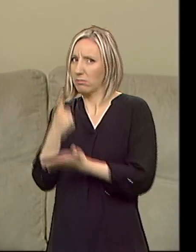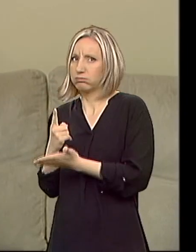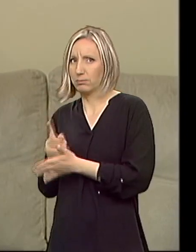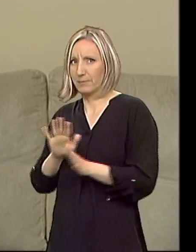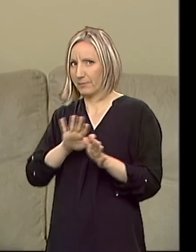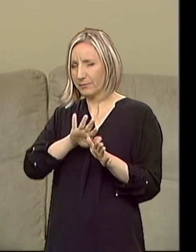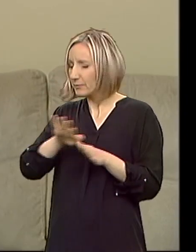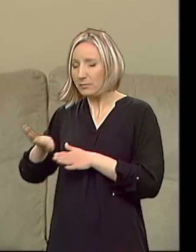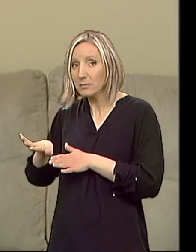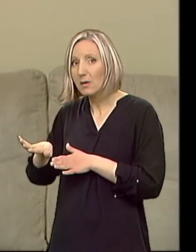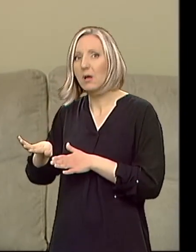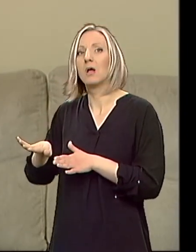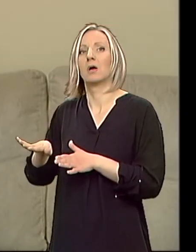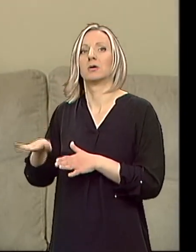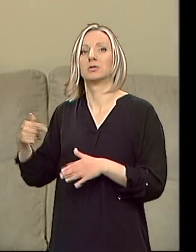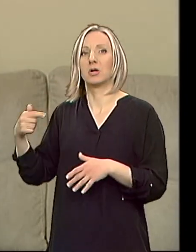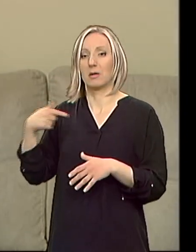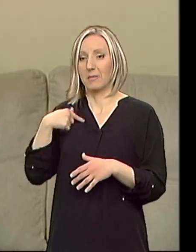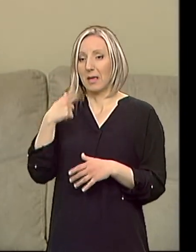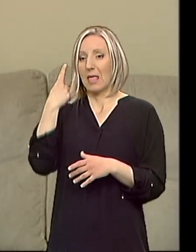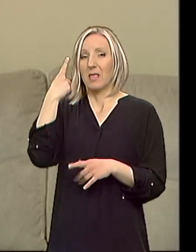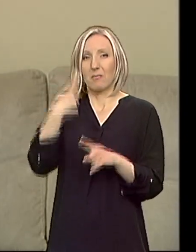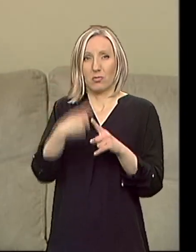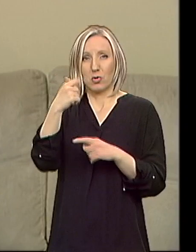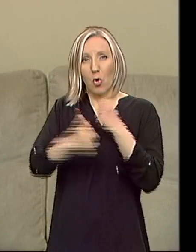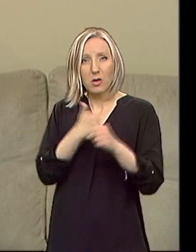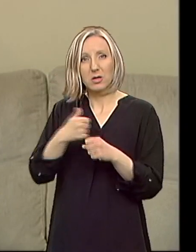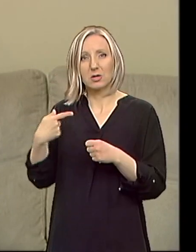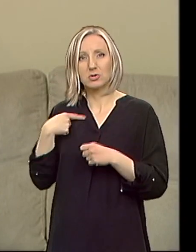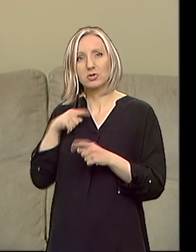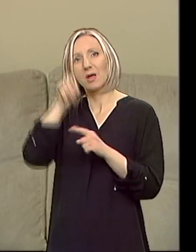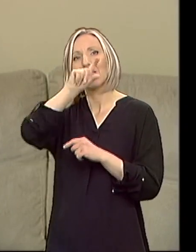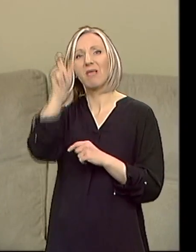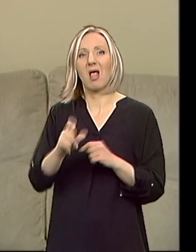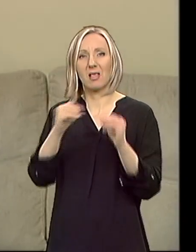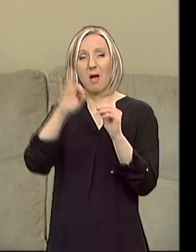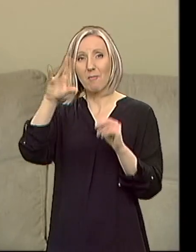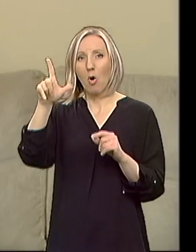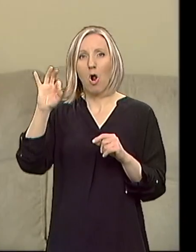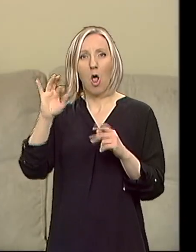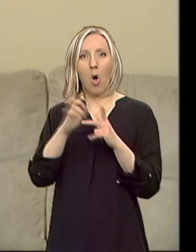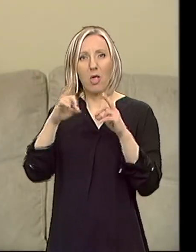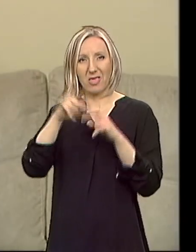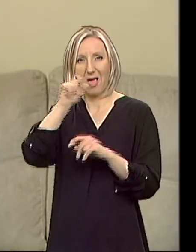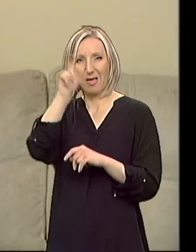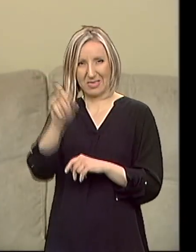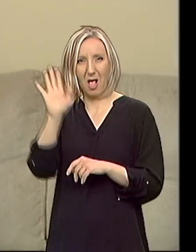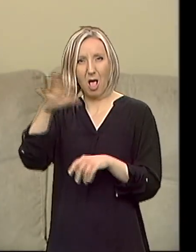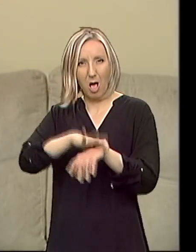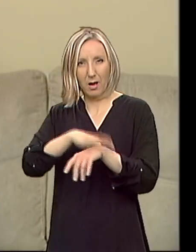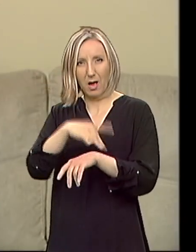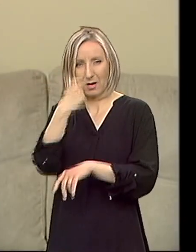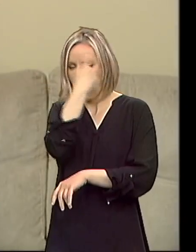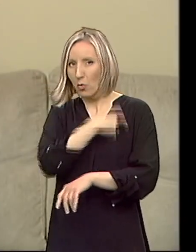pronizona. Tako da ga mi vodimo jednom godišnju u Bolognju od italijanskog neurologa koji nam prepisuje